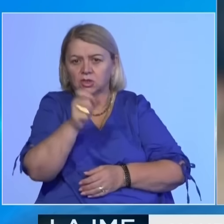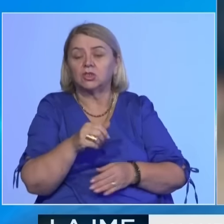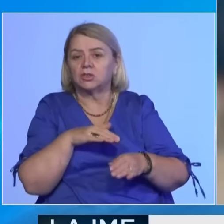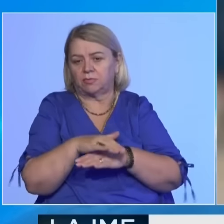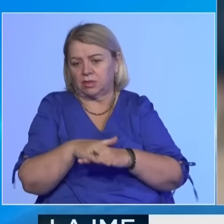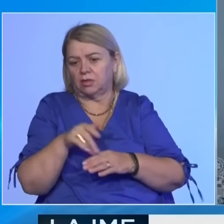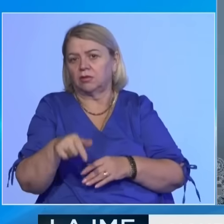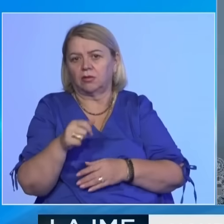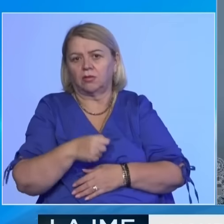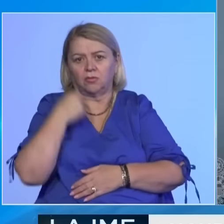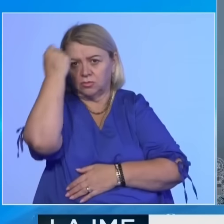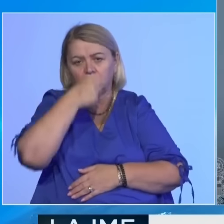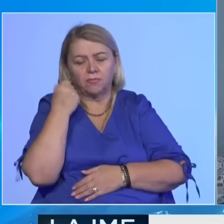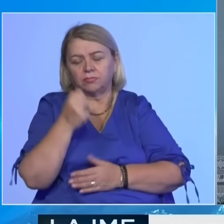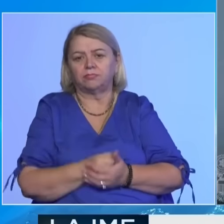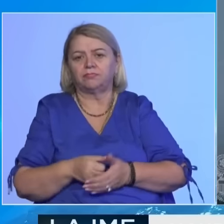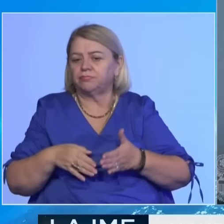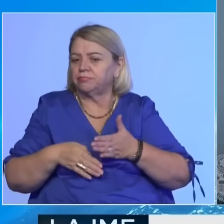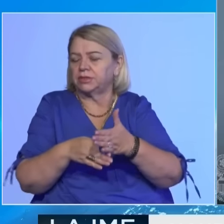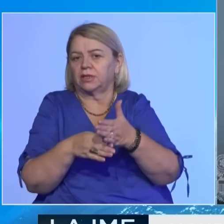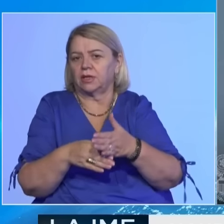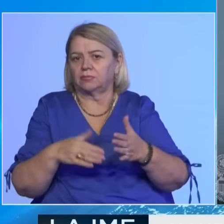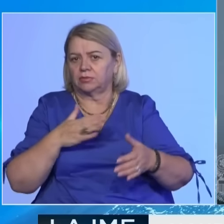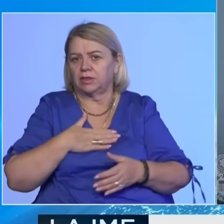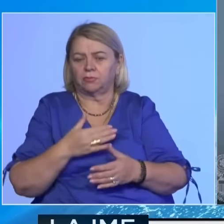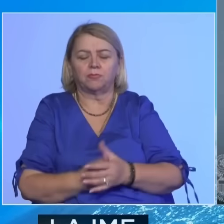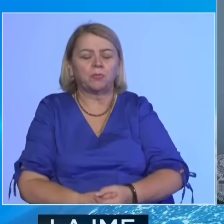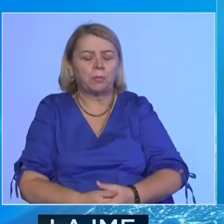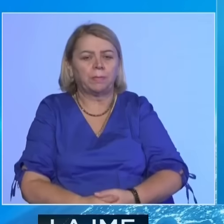dhe për krahnesh ka shkruar prezidentja Osmani.